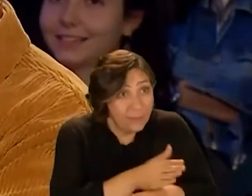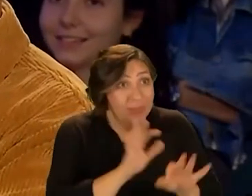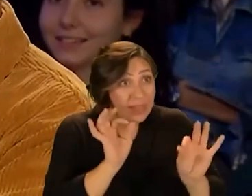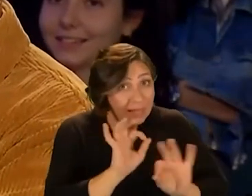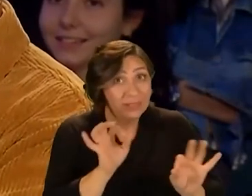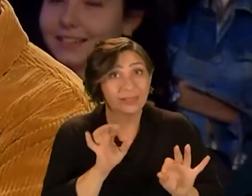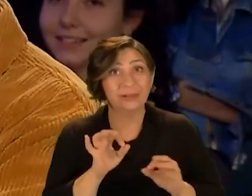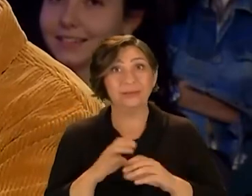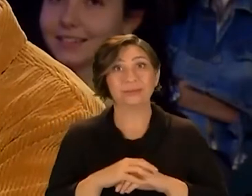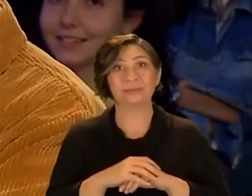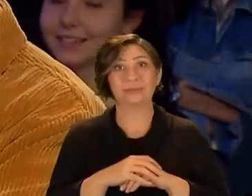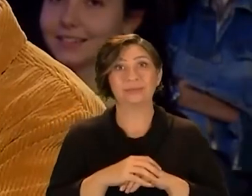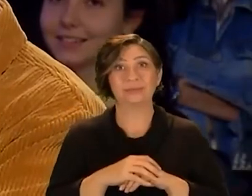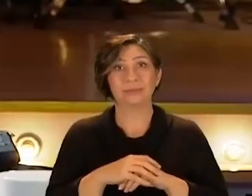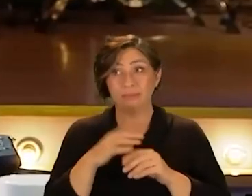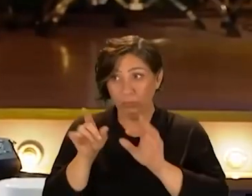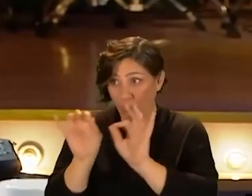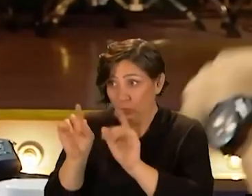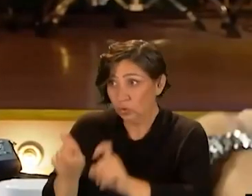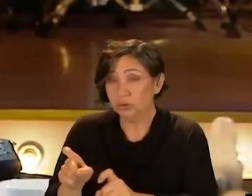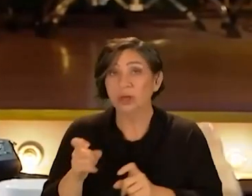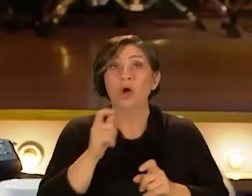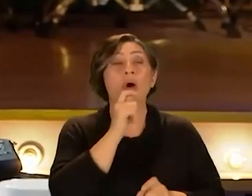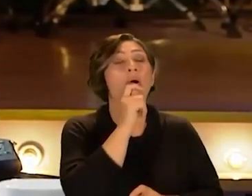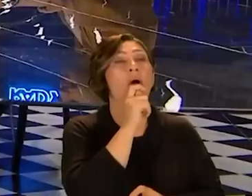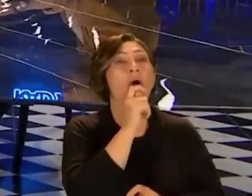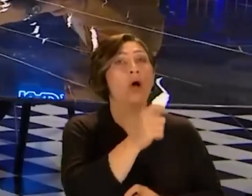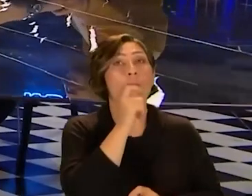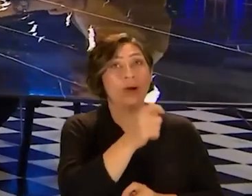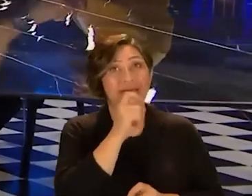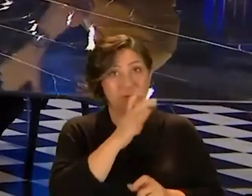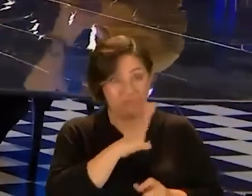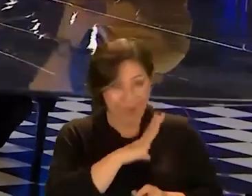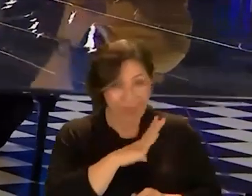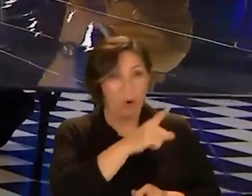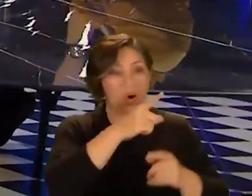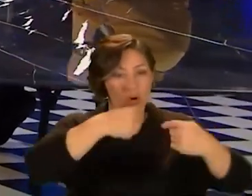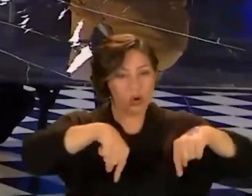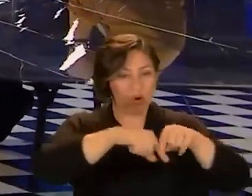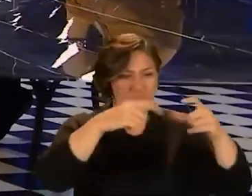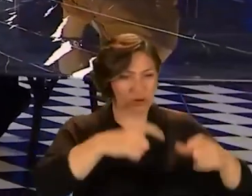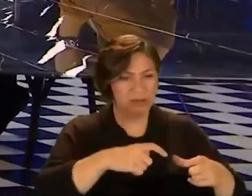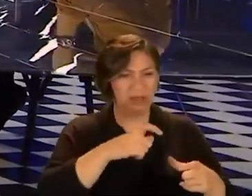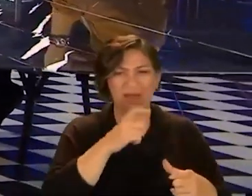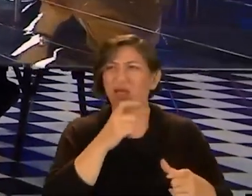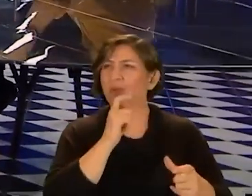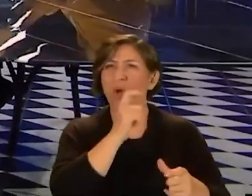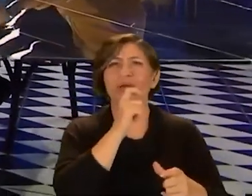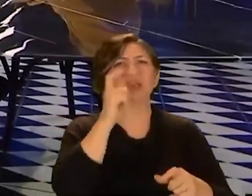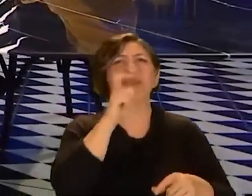Harbiden şeymiş abi Bu musun? Bu musun? Ya şöyle röportaj verirken işte orada kuliste bir röportajdı yanlış